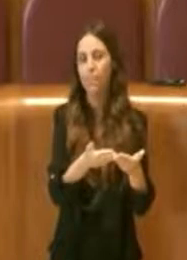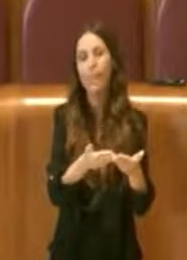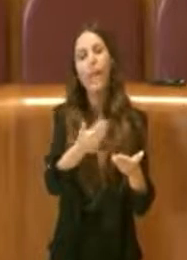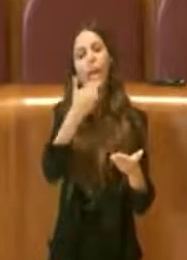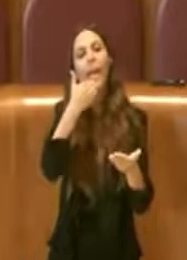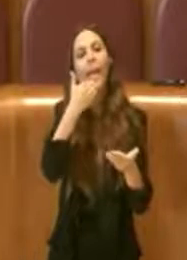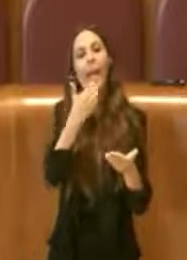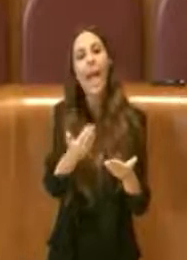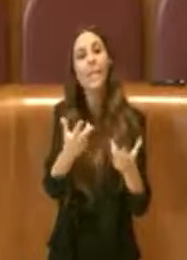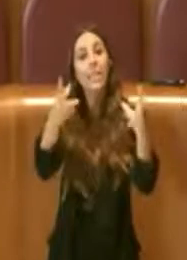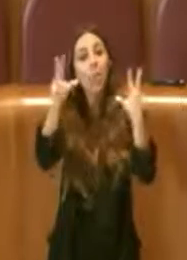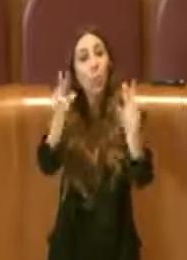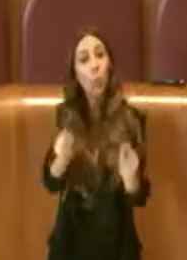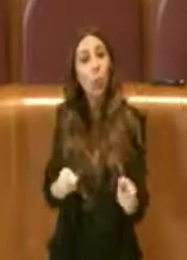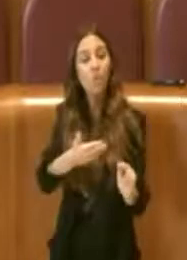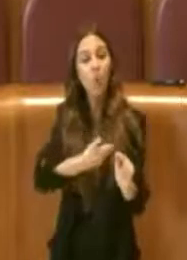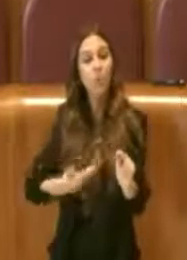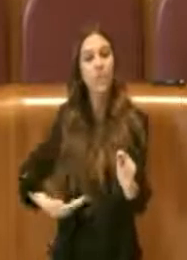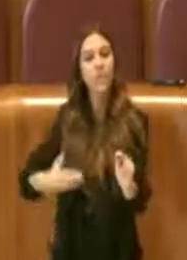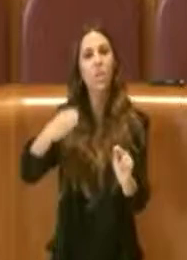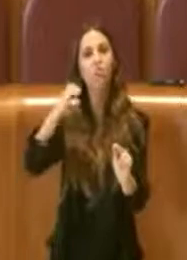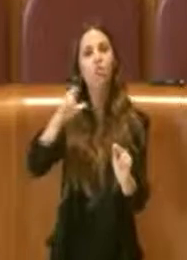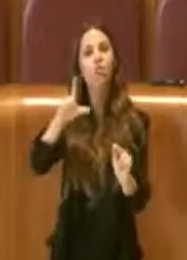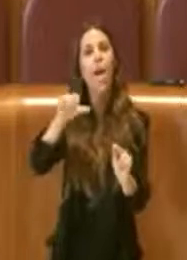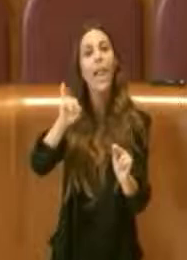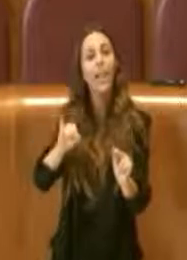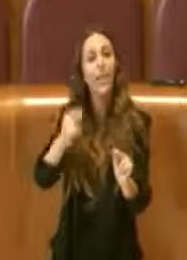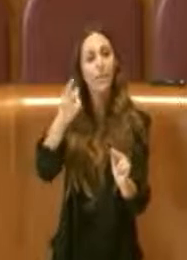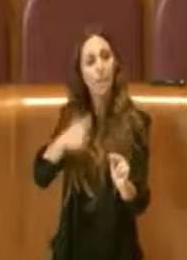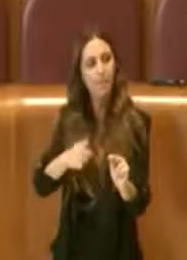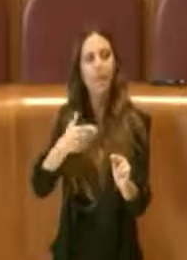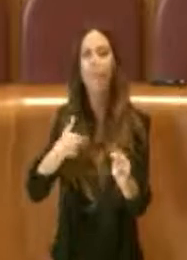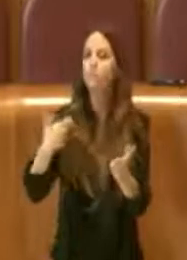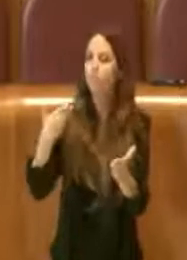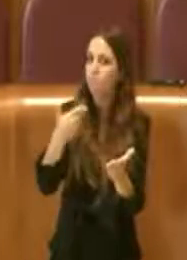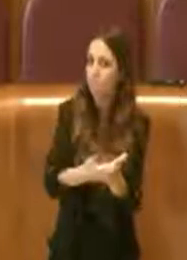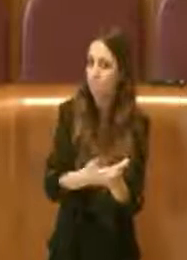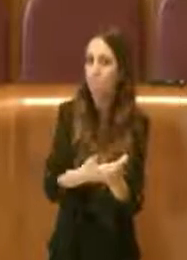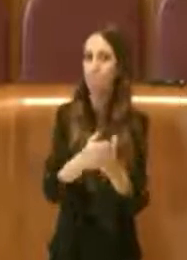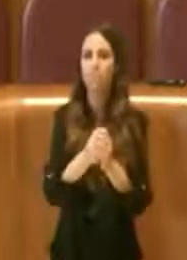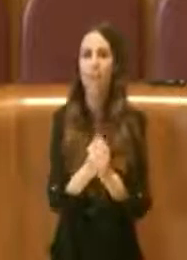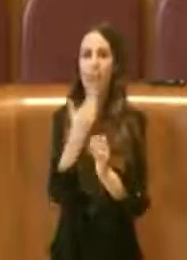ringraziamo ancora una volta la consigliera Celli per averla voluta presentare. Grazie.